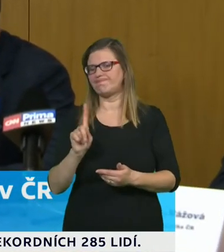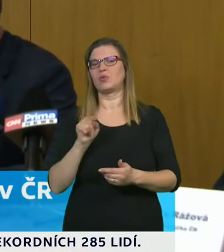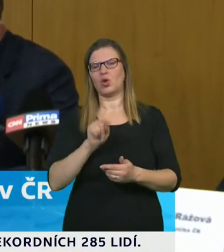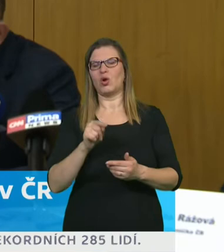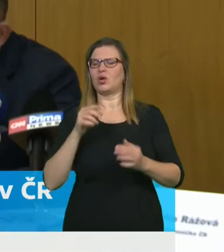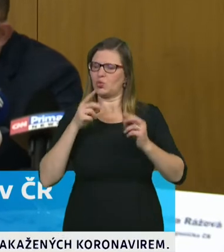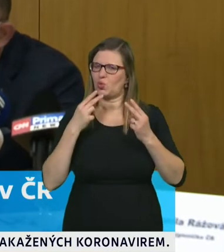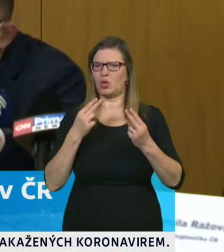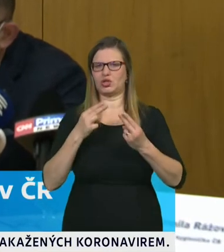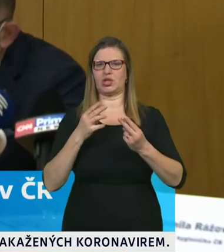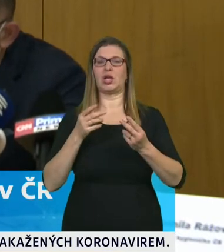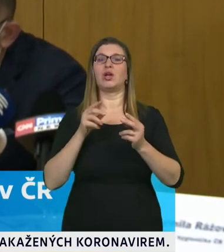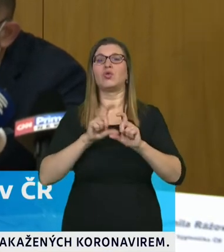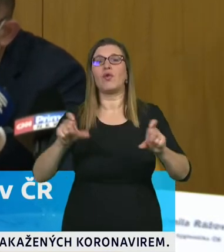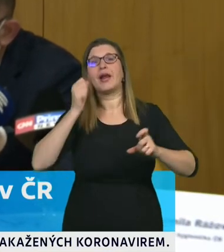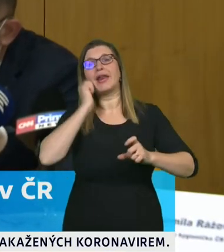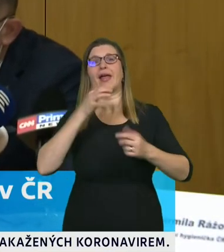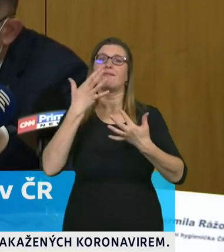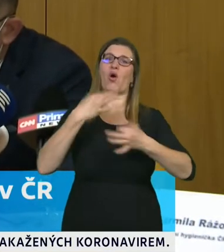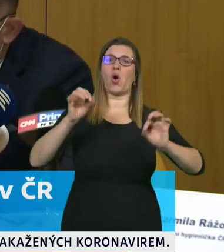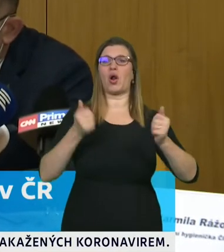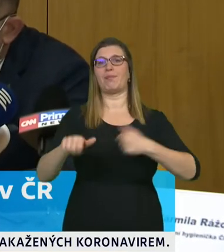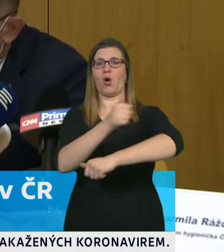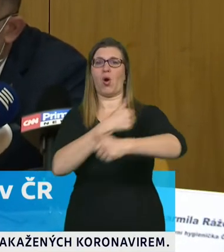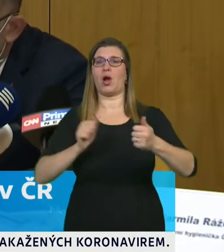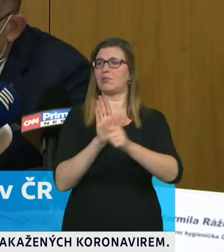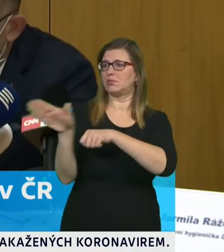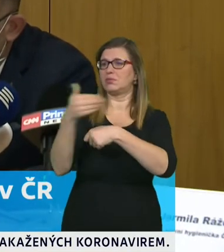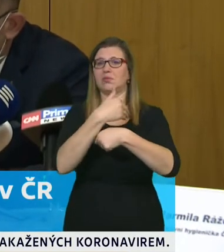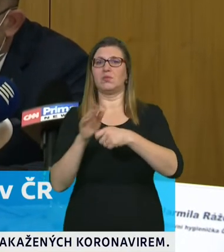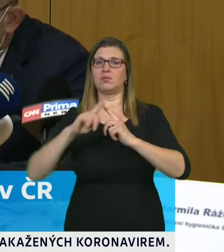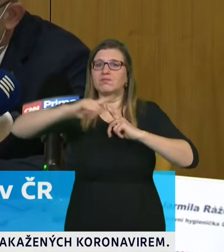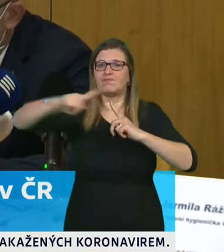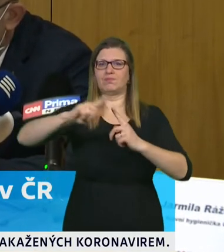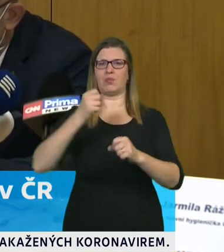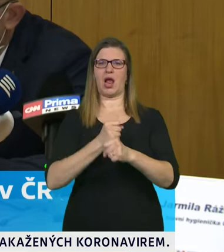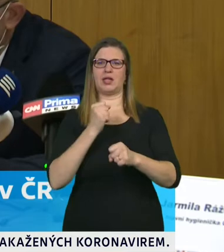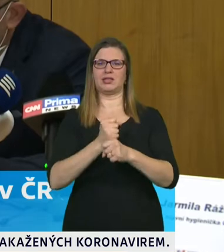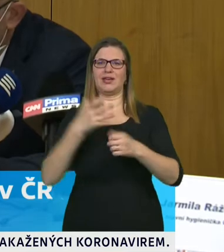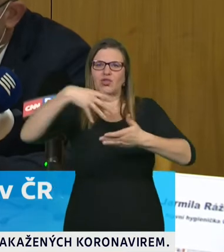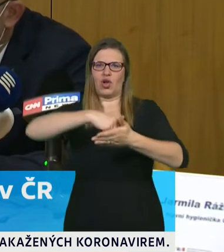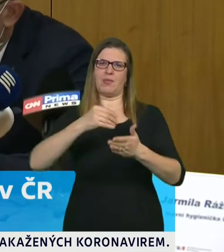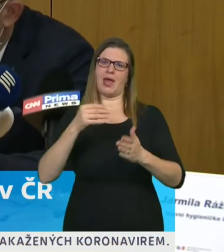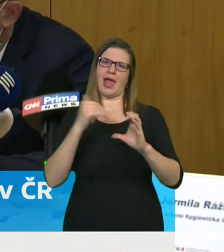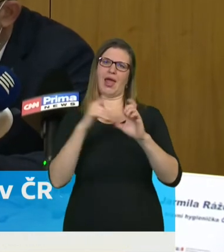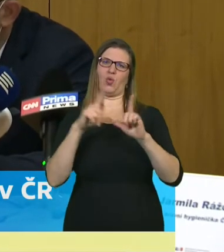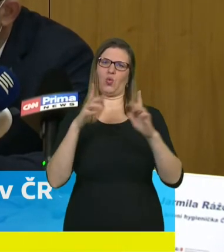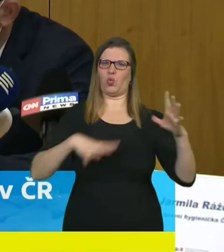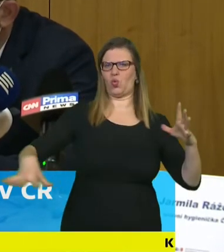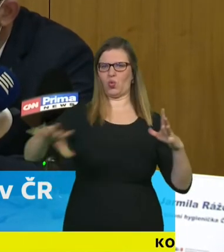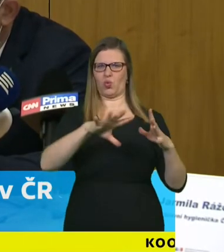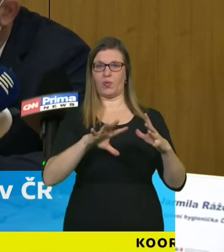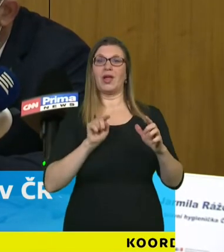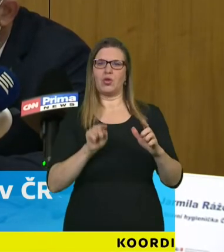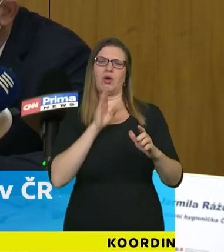pohyb osob v rámci v rámci Evropské unie a o tom se dále jedná toto je evropský projekt a